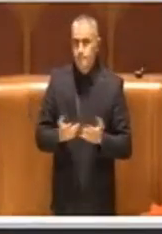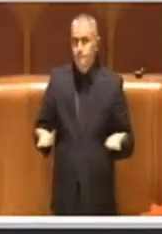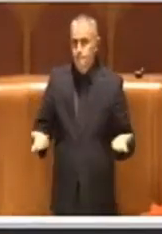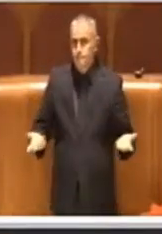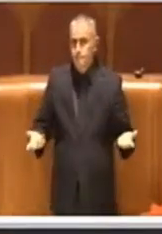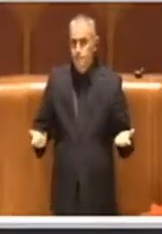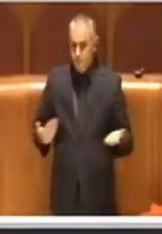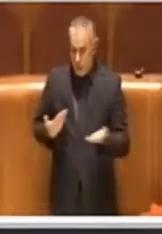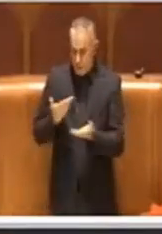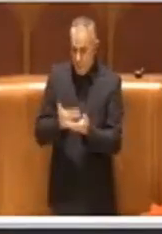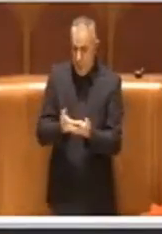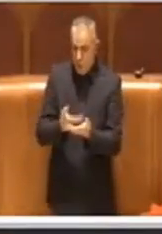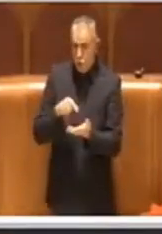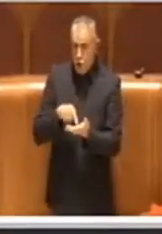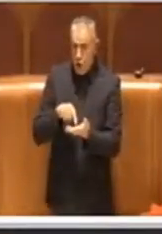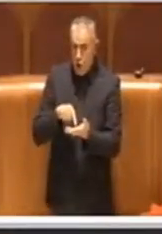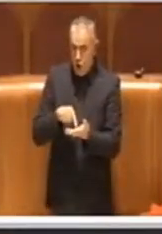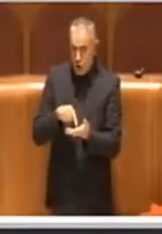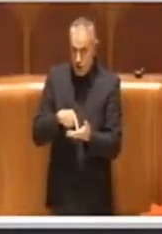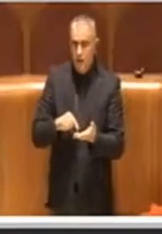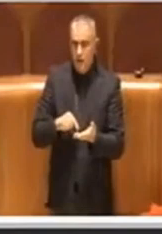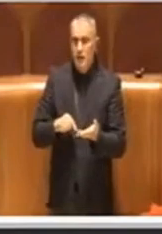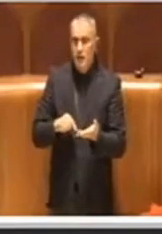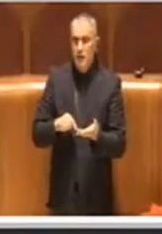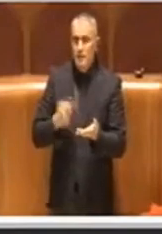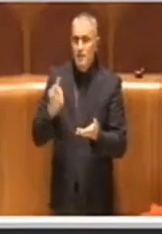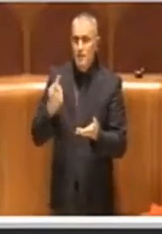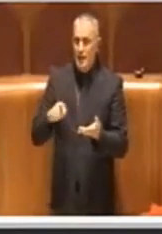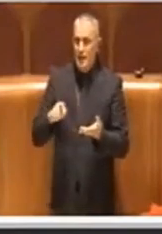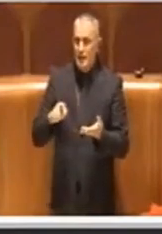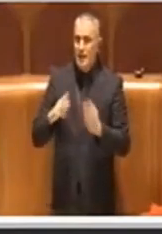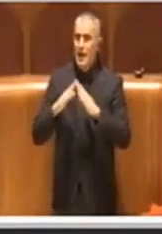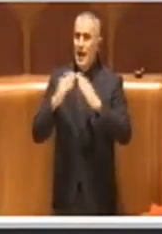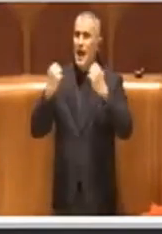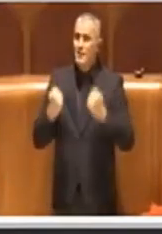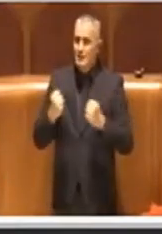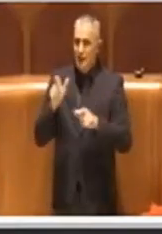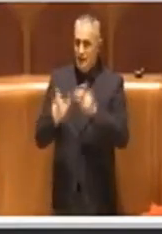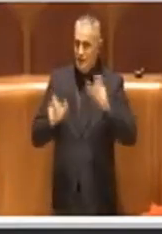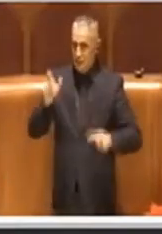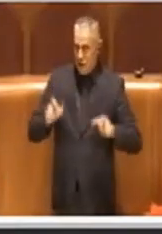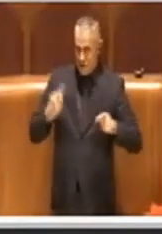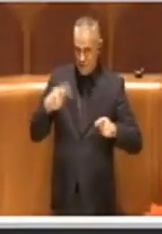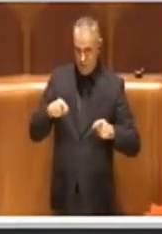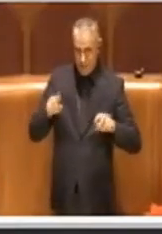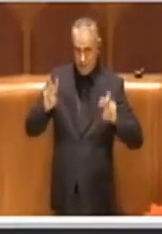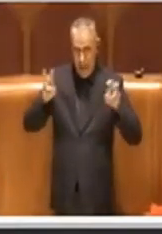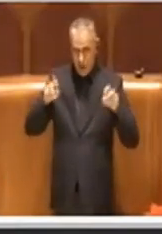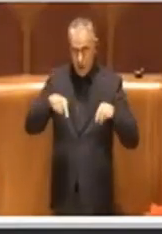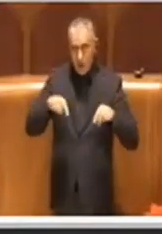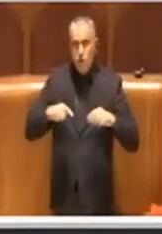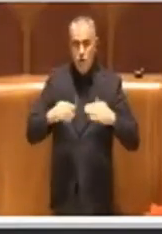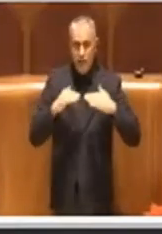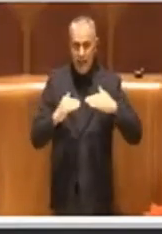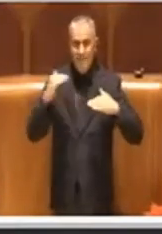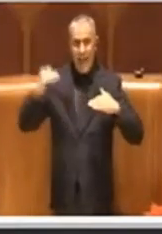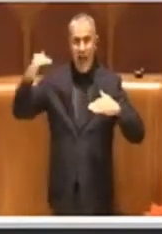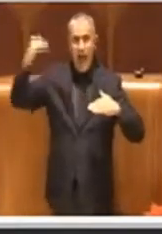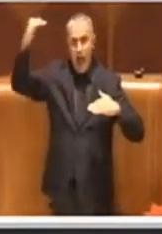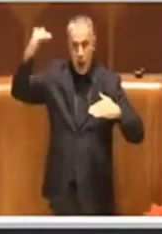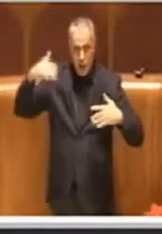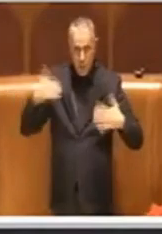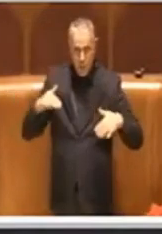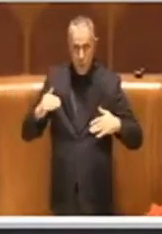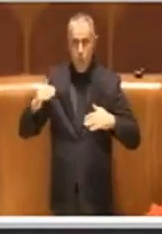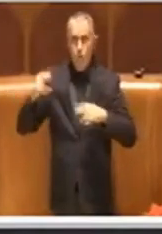del fatto che appunto il tema delle politiche abitative è un tema a molti livelli, che coinvolge tutti i livelli di